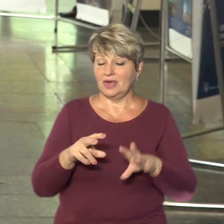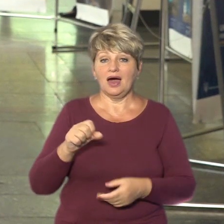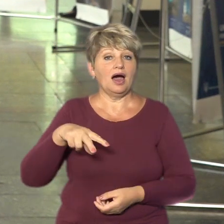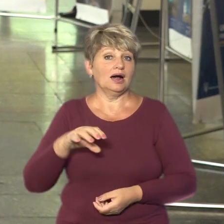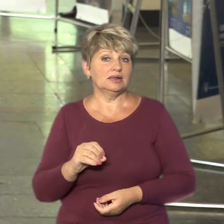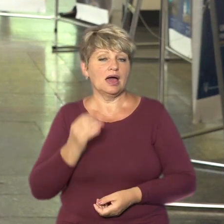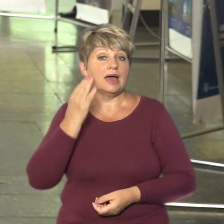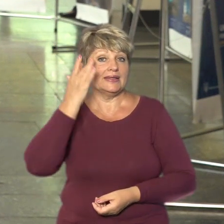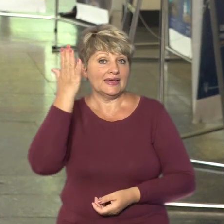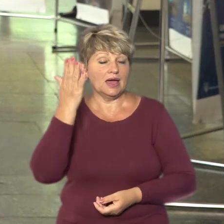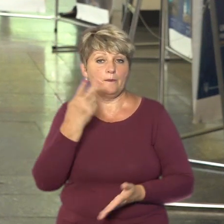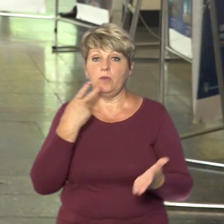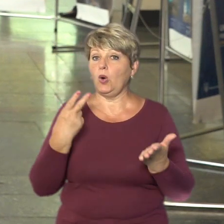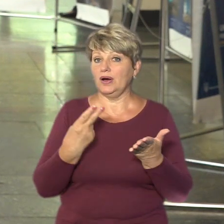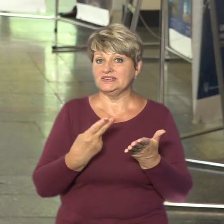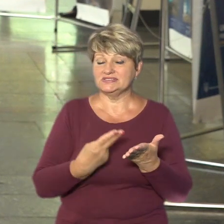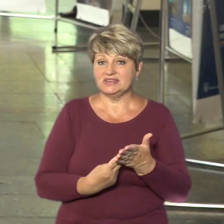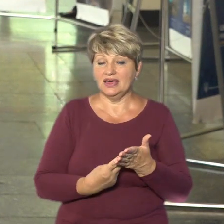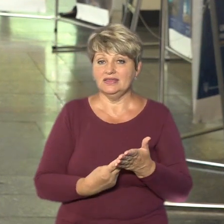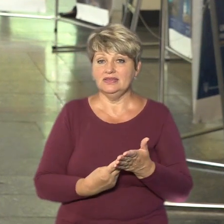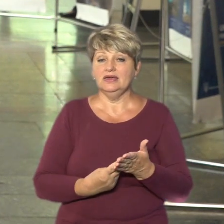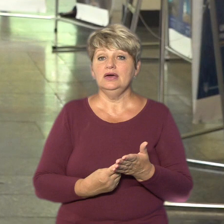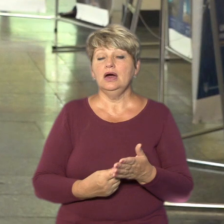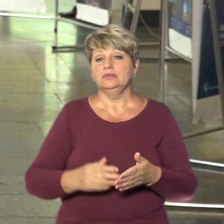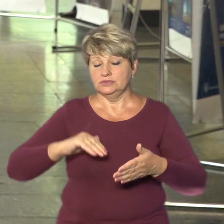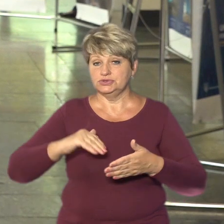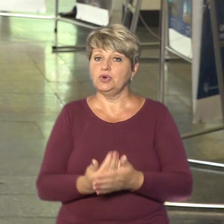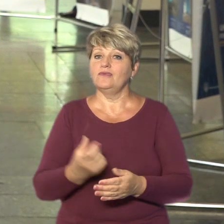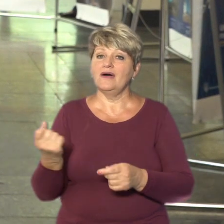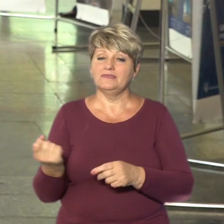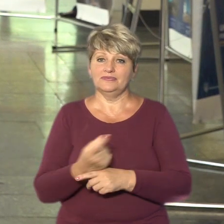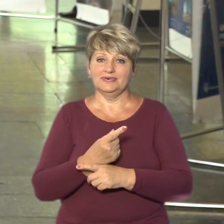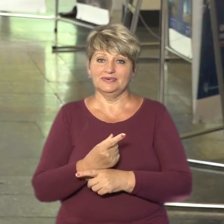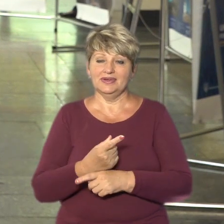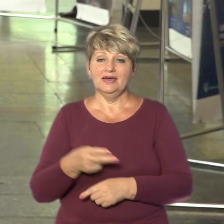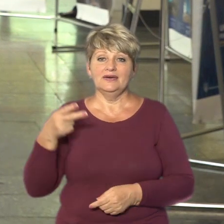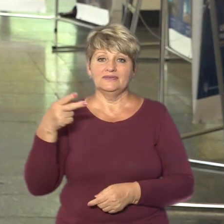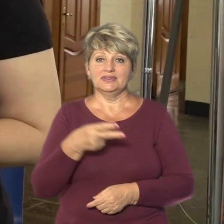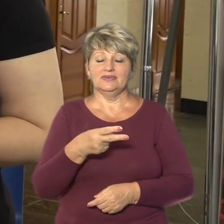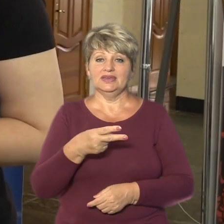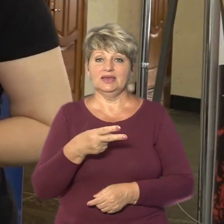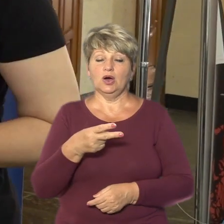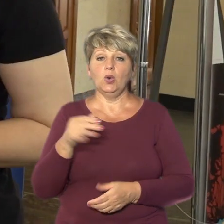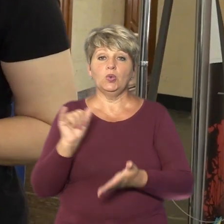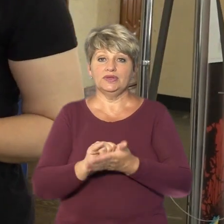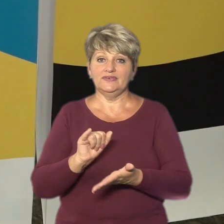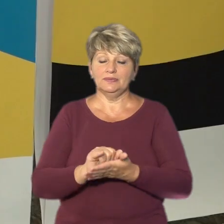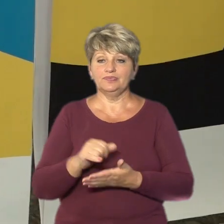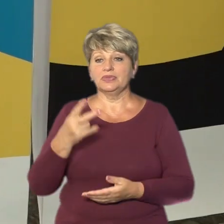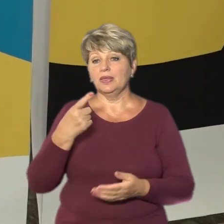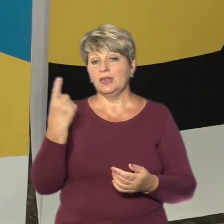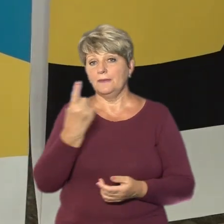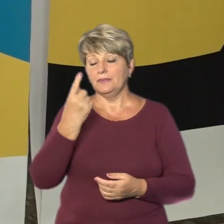ідея показати, тобто офлайн, знову-таки з'являється в директорському університеті. На першому плакаті